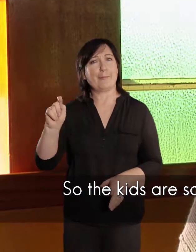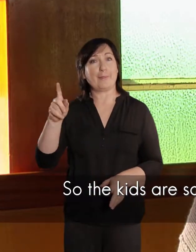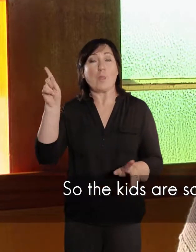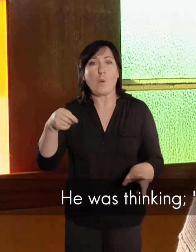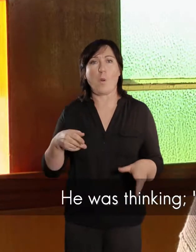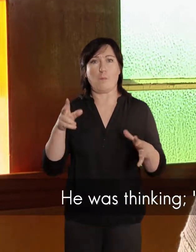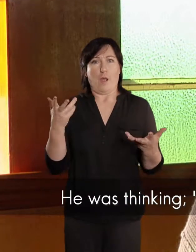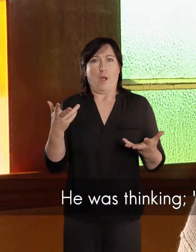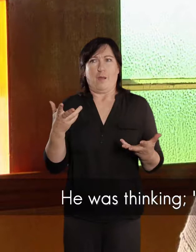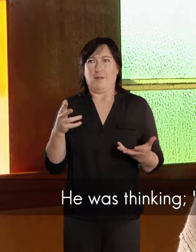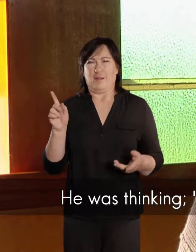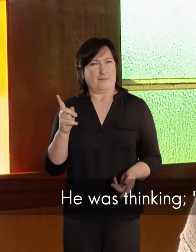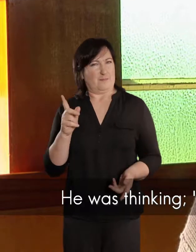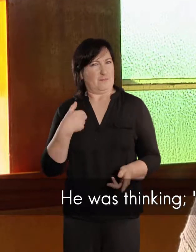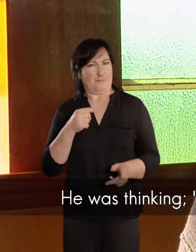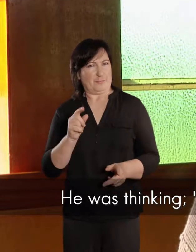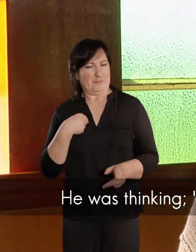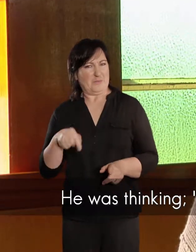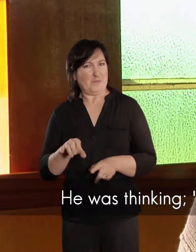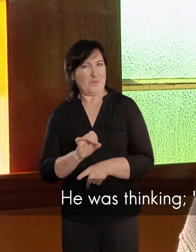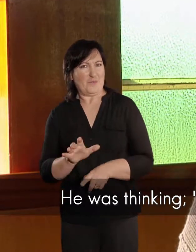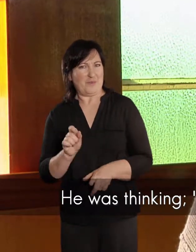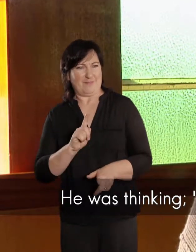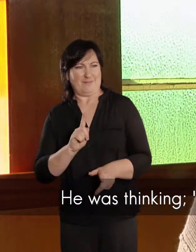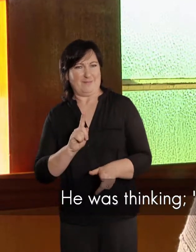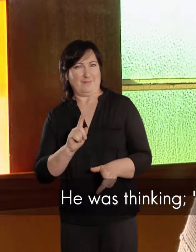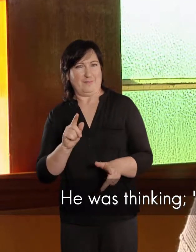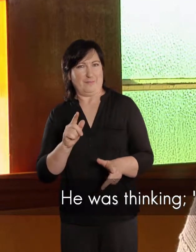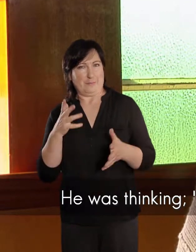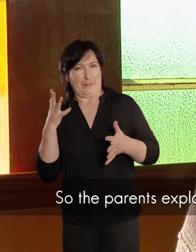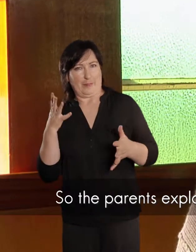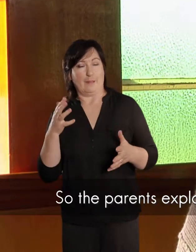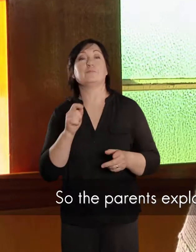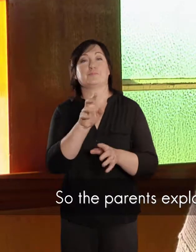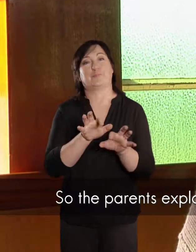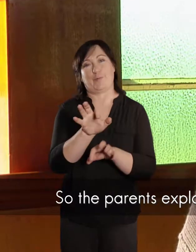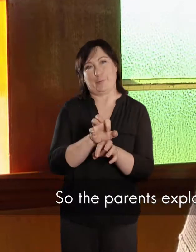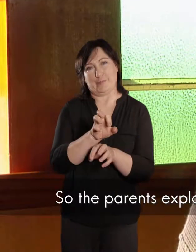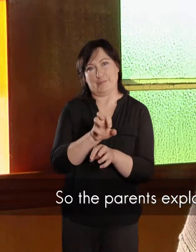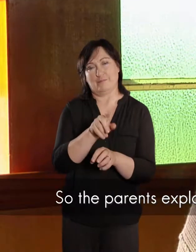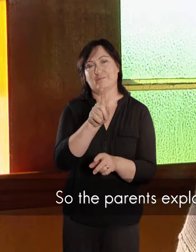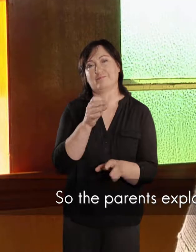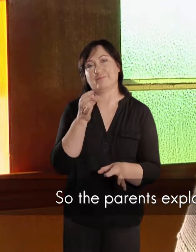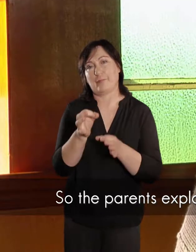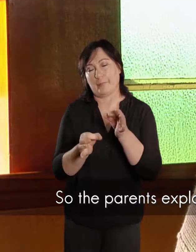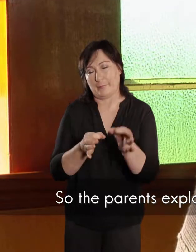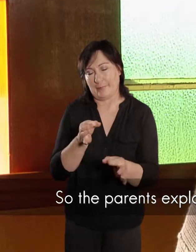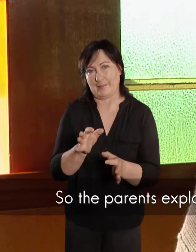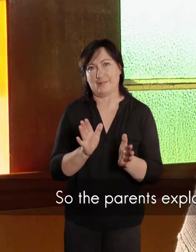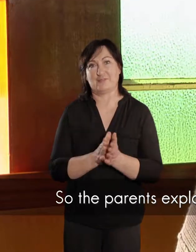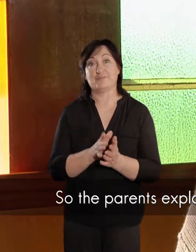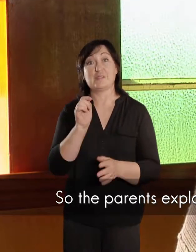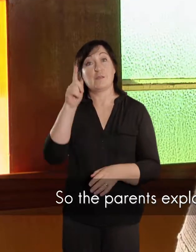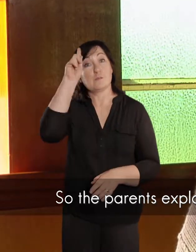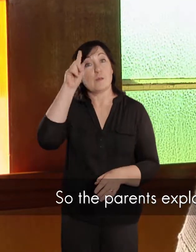gekom, en hy dink toe, Ima, moet sien, Zuid-Afrika nie, wat gaan nie aan? Toe verduidelik die ouweers van hom, Swarte